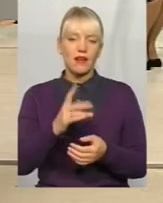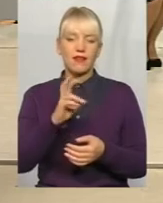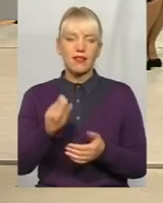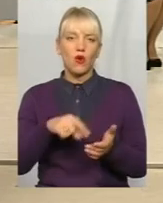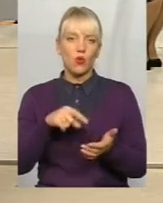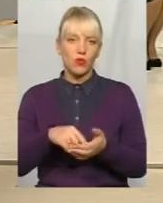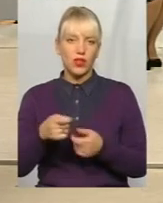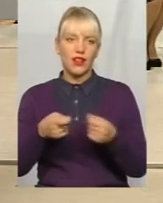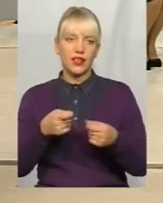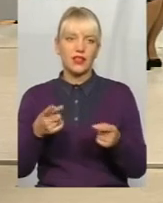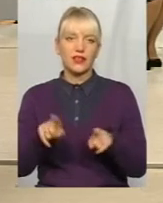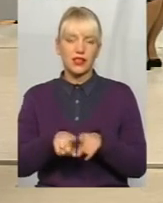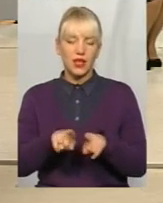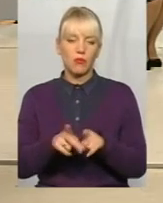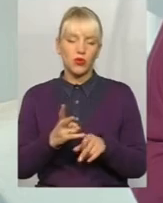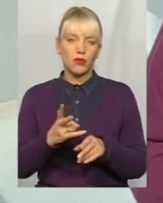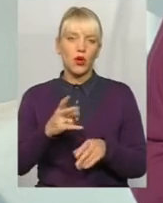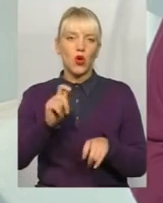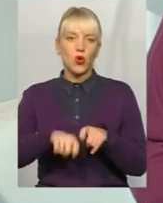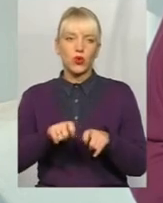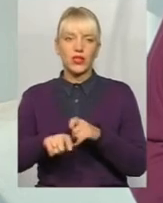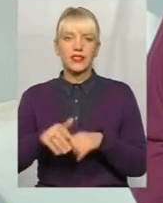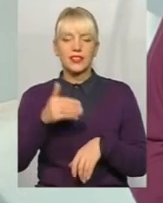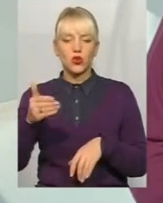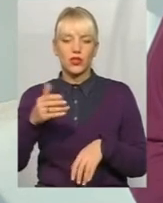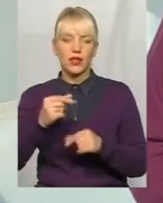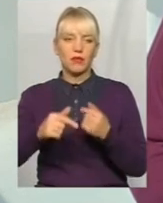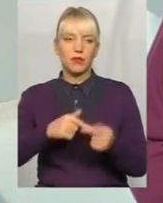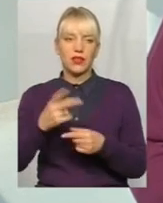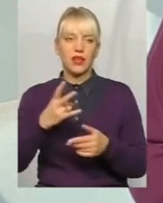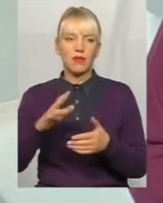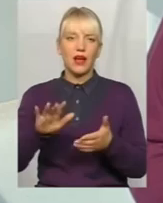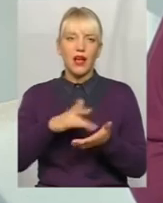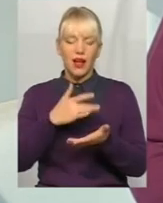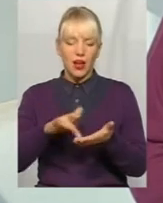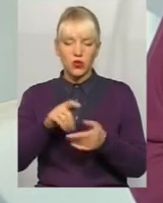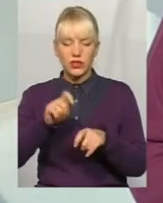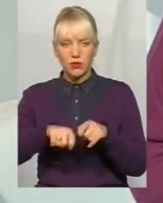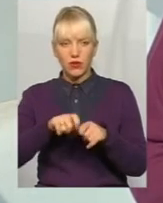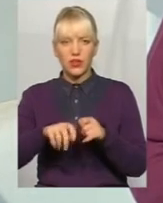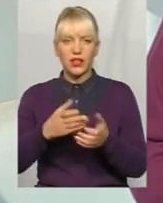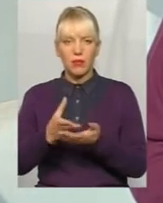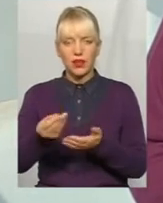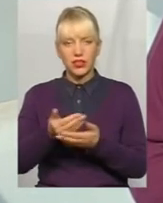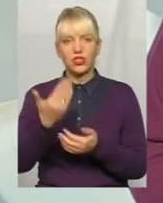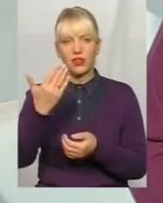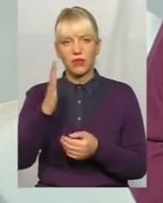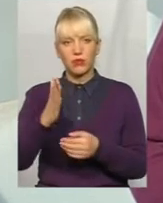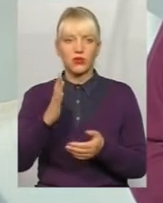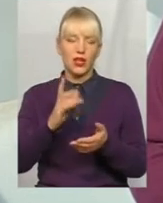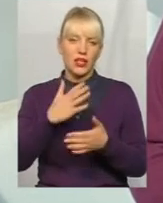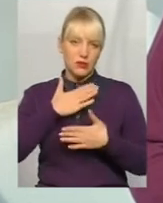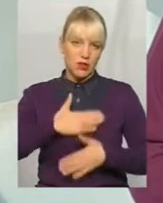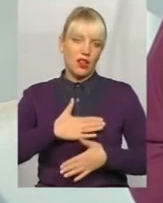ринках так само потрібен контроль сторони підприємців, перевіряти калькуляції на платежі, і ви будете мати більш-менш